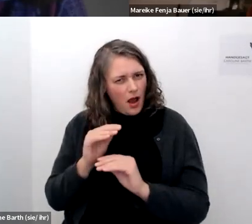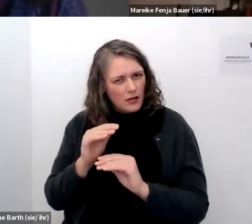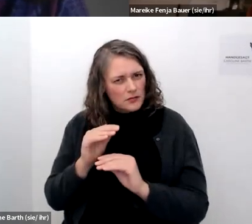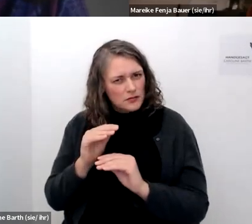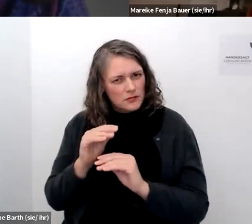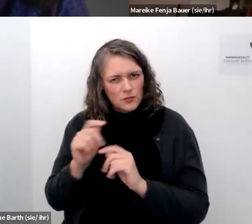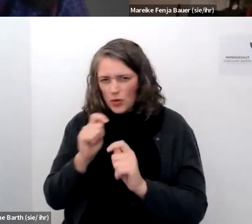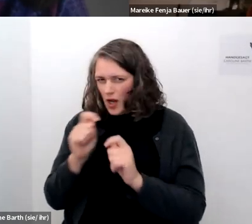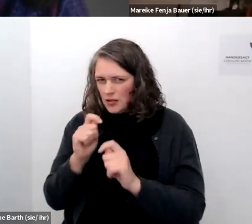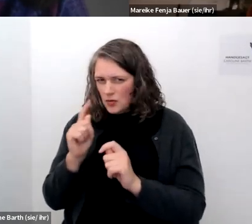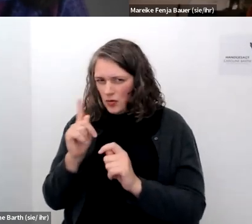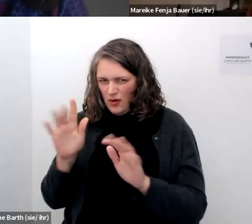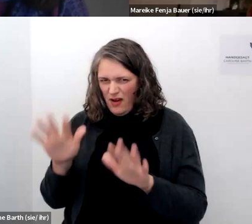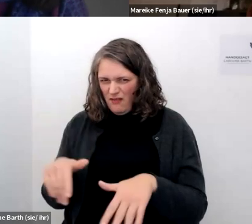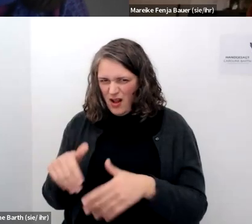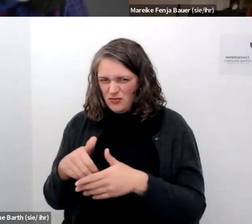aber vielleicht liege ich da auch falsch